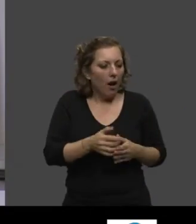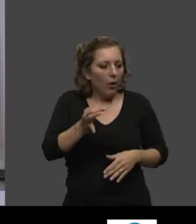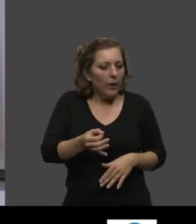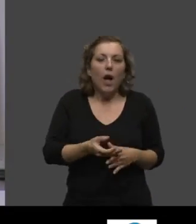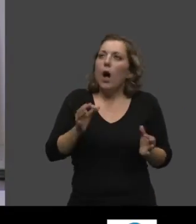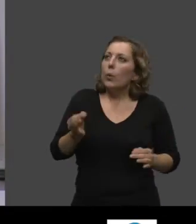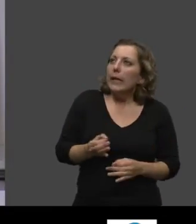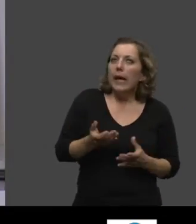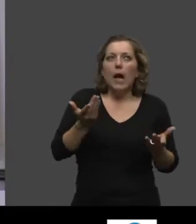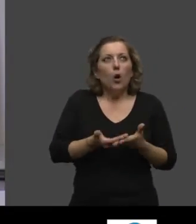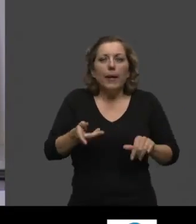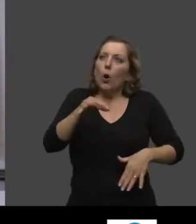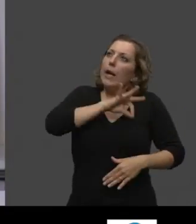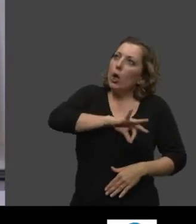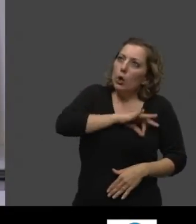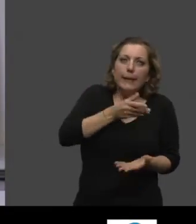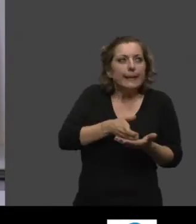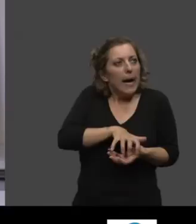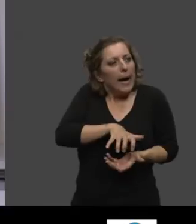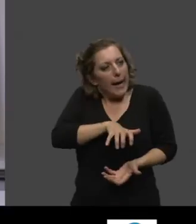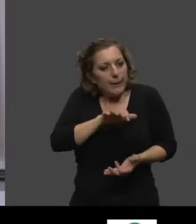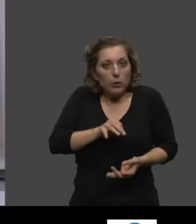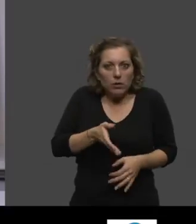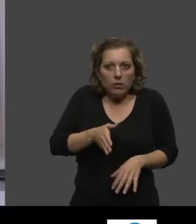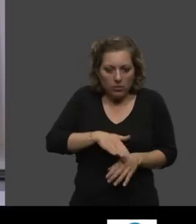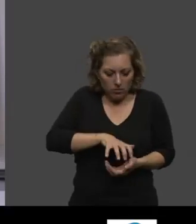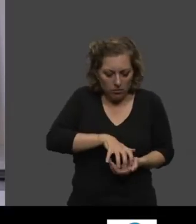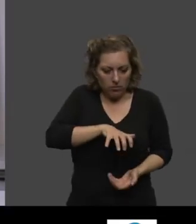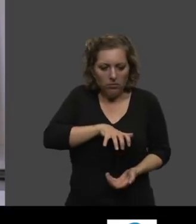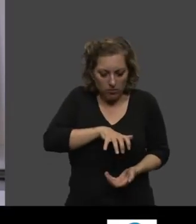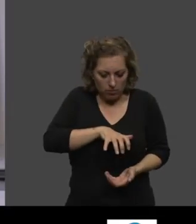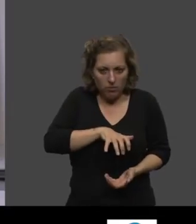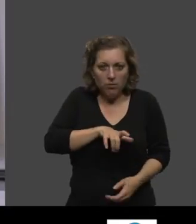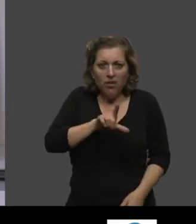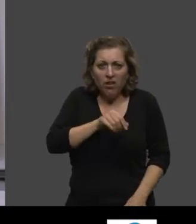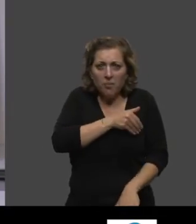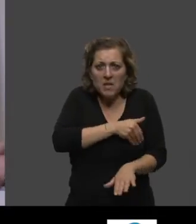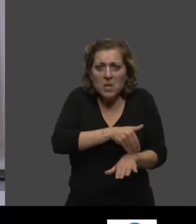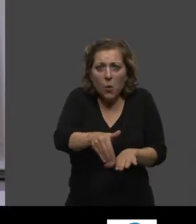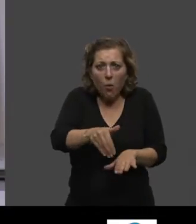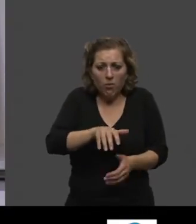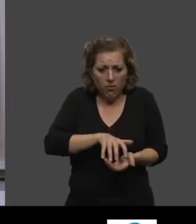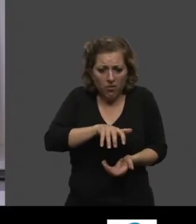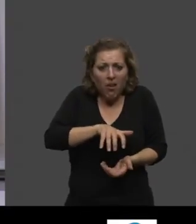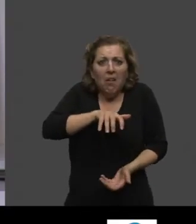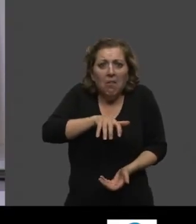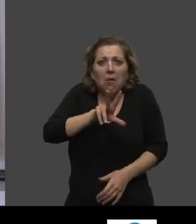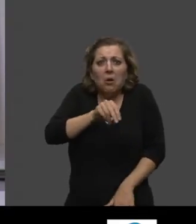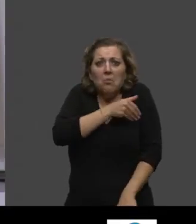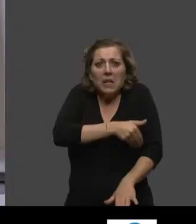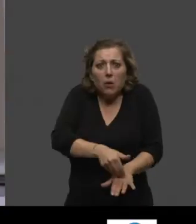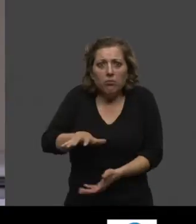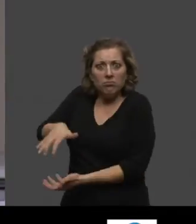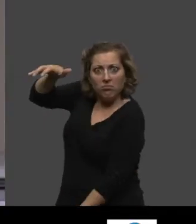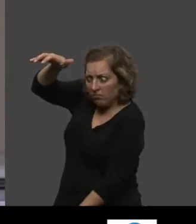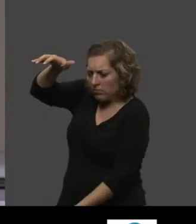nous sommes arrivés à faire tant d'économies, mais enfin, c'est 20 millions d'euros,'est 30 millions d'euros, dans le meilleur